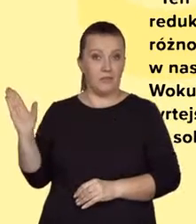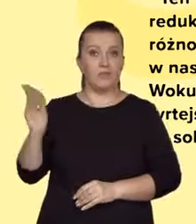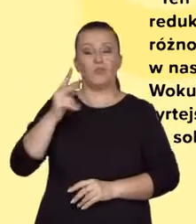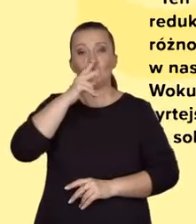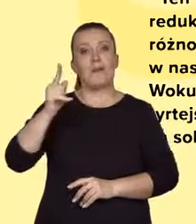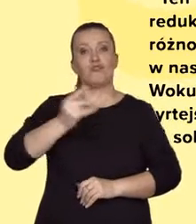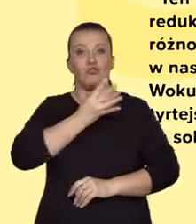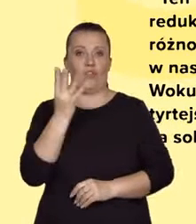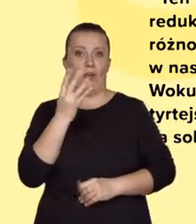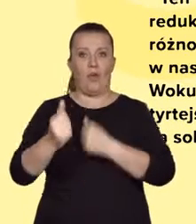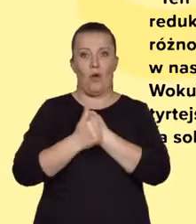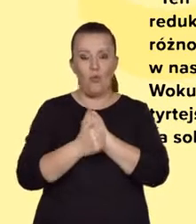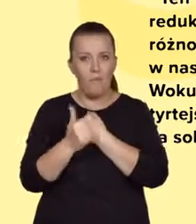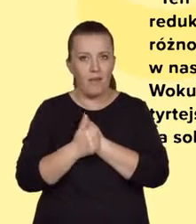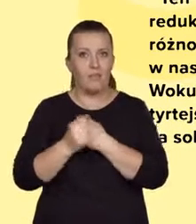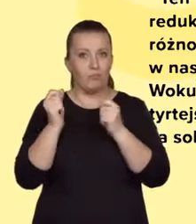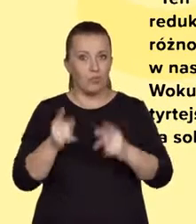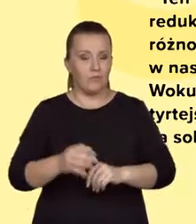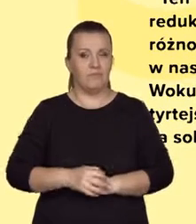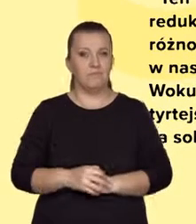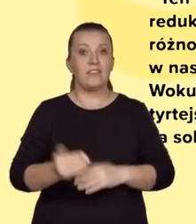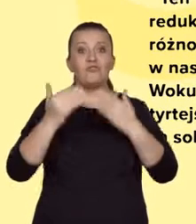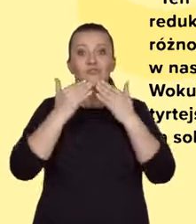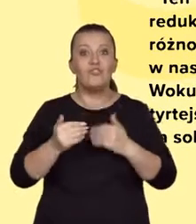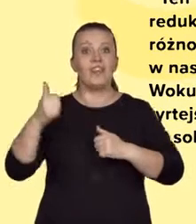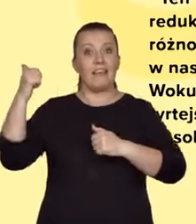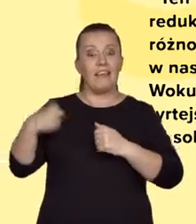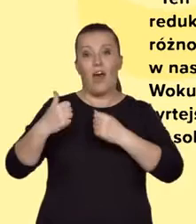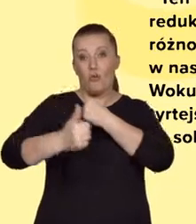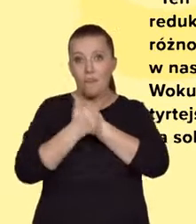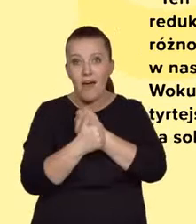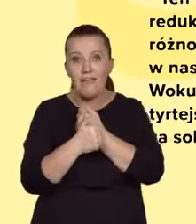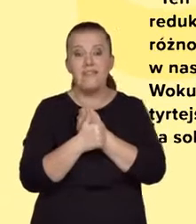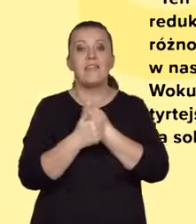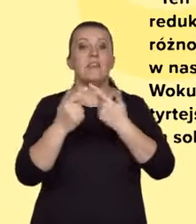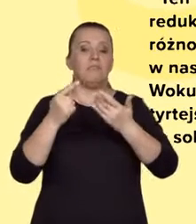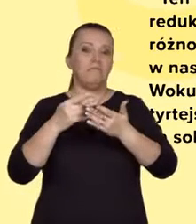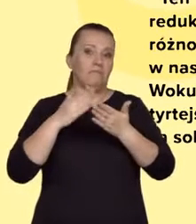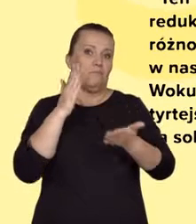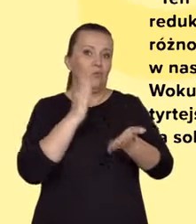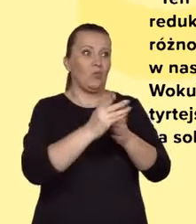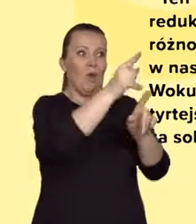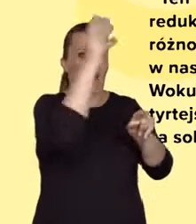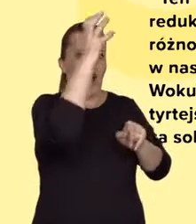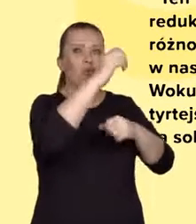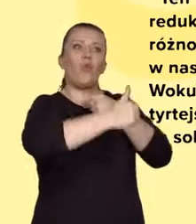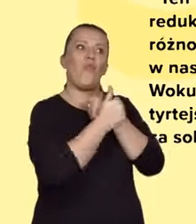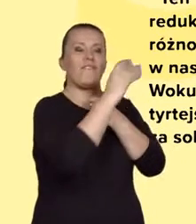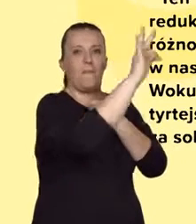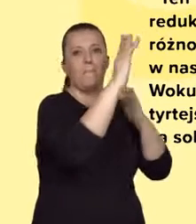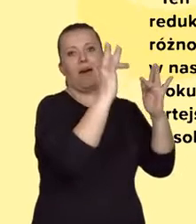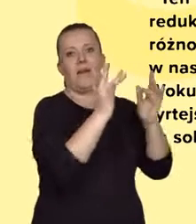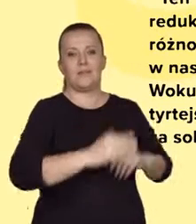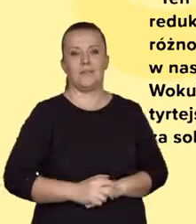tym tekście. Są cztery. Cztery zasadnicze argumenty, które pozwalają udowodnić tezę postawioną przez autora.